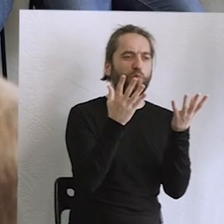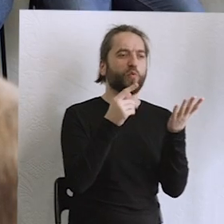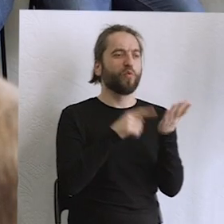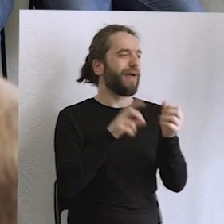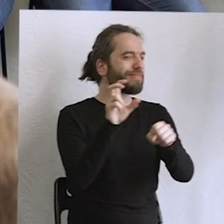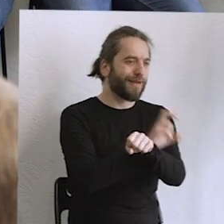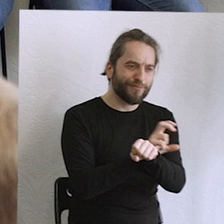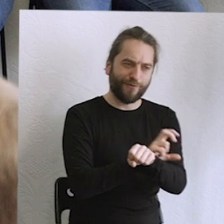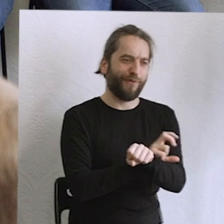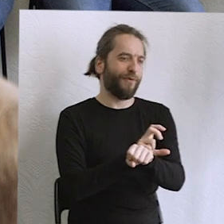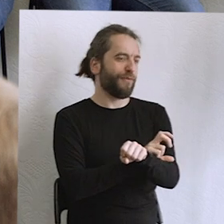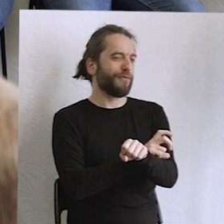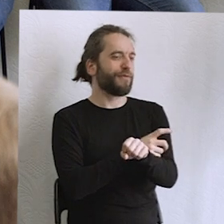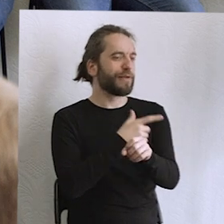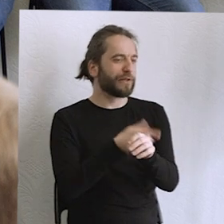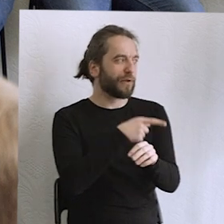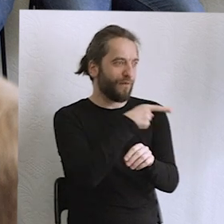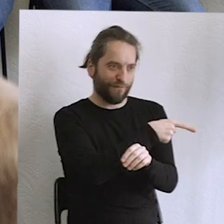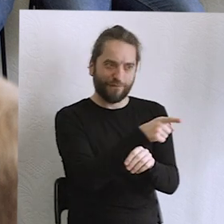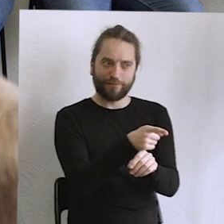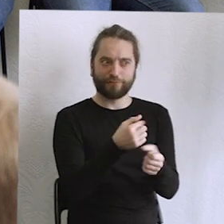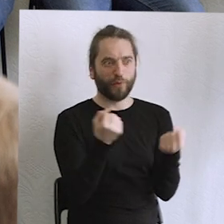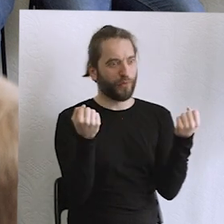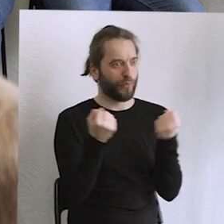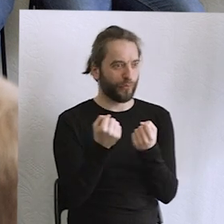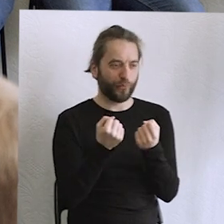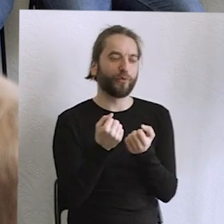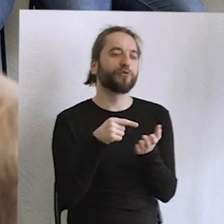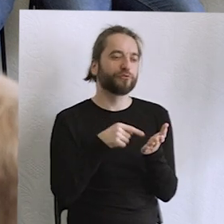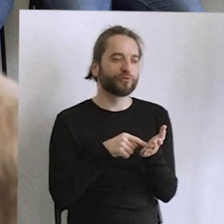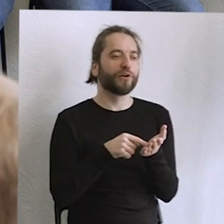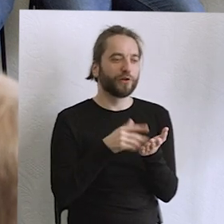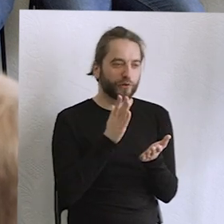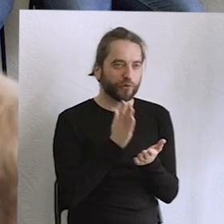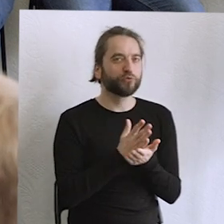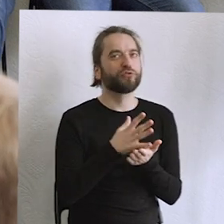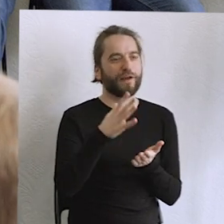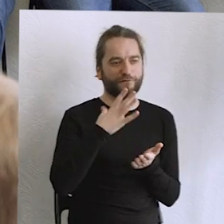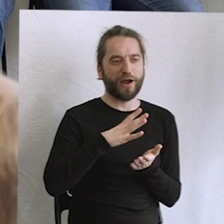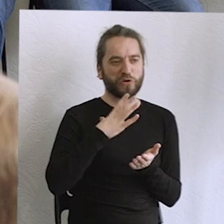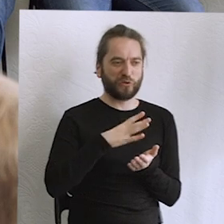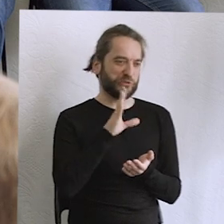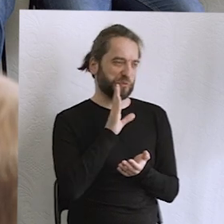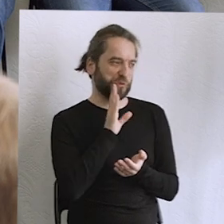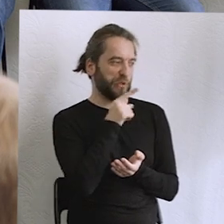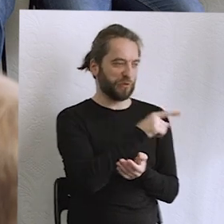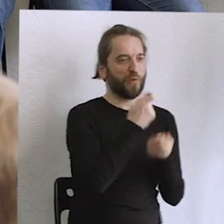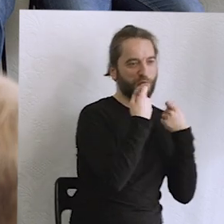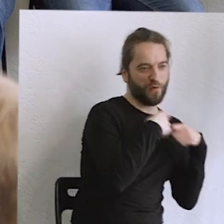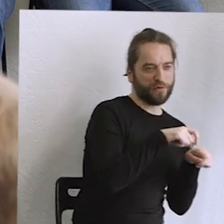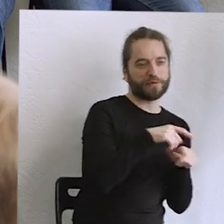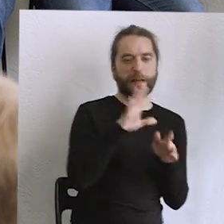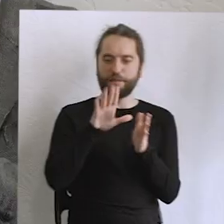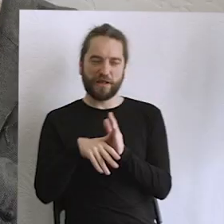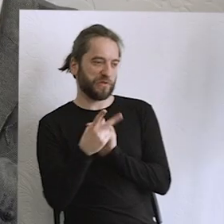technologii jest już tak potężna, że wiele rzeczy, wiele wartości nie różni ludzi mieszkających na wsi od ludzi